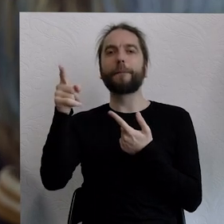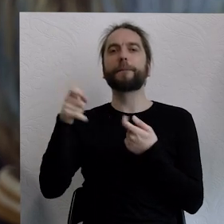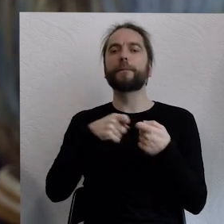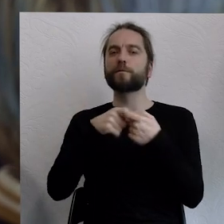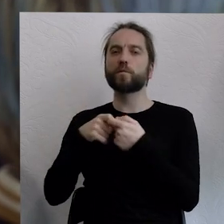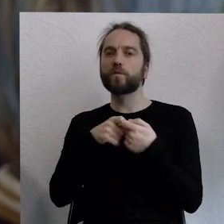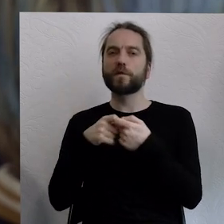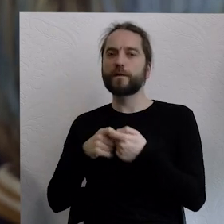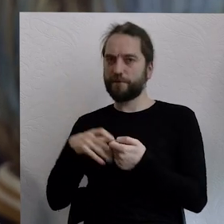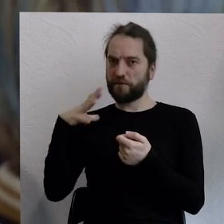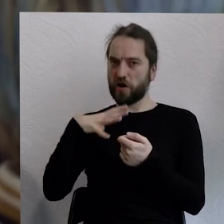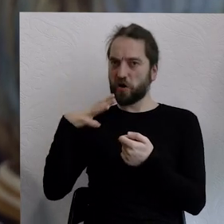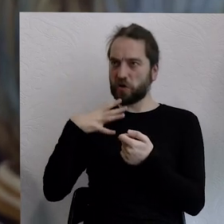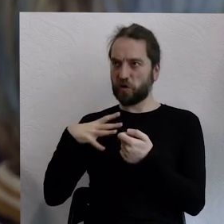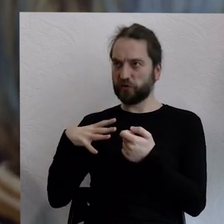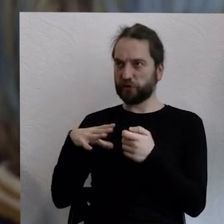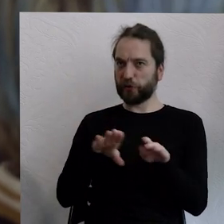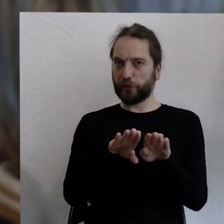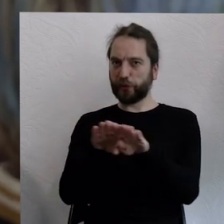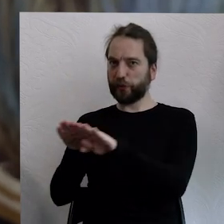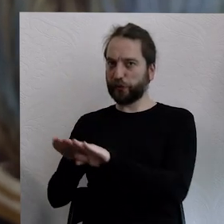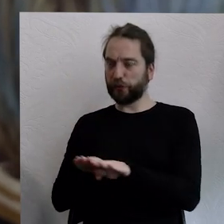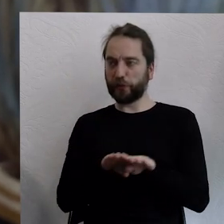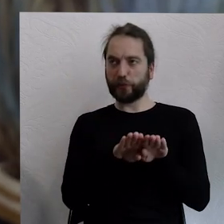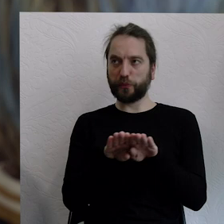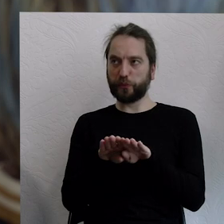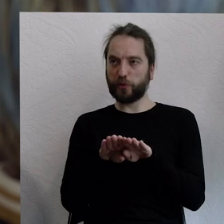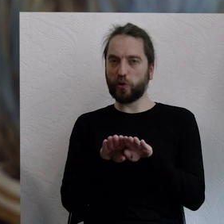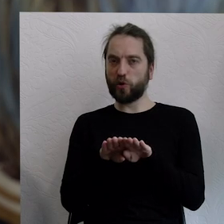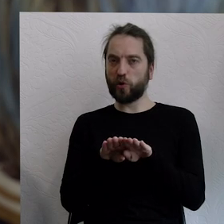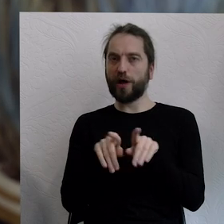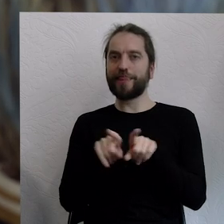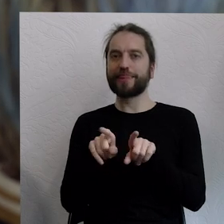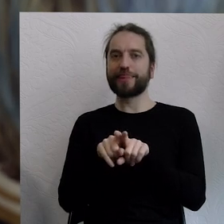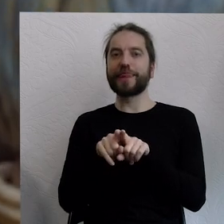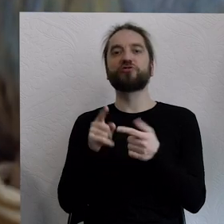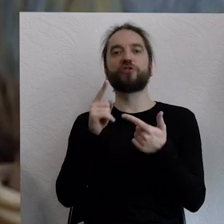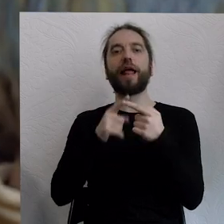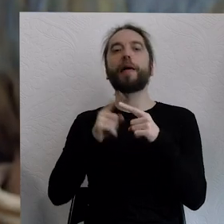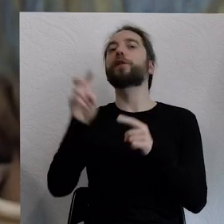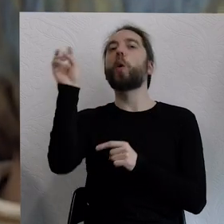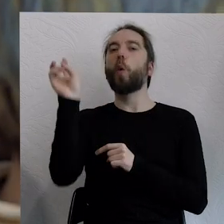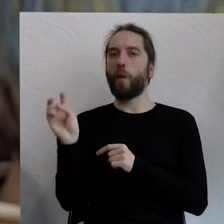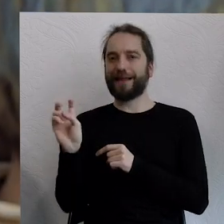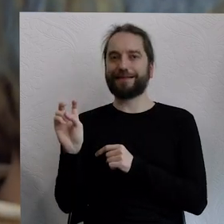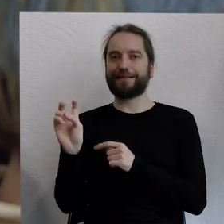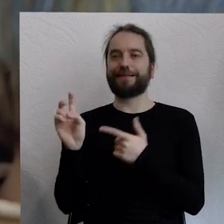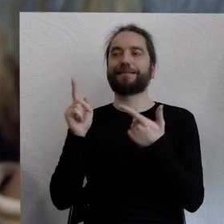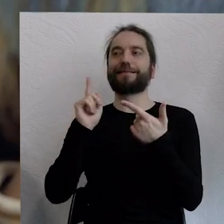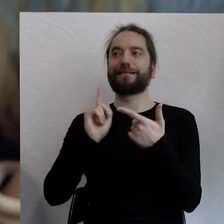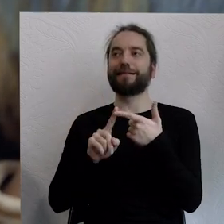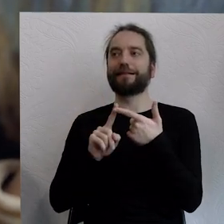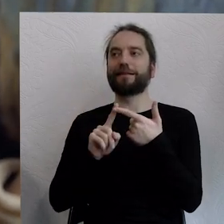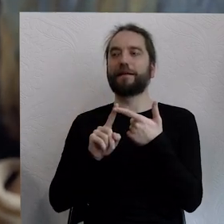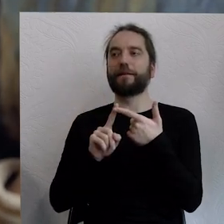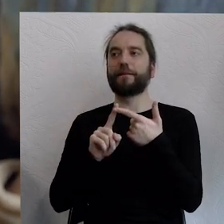wartości i taki bardzo duży czynnik humanistyczny w momencie, kiedy, przynajmniej